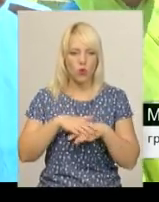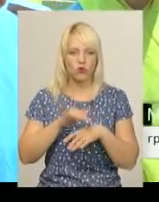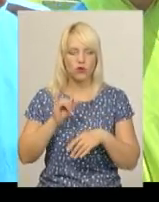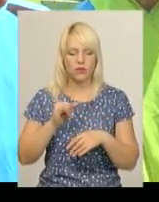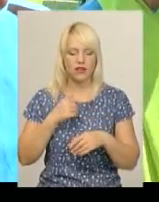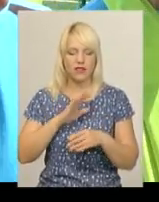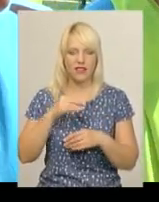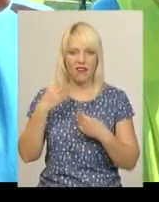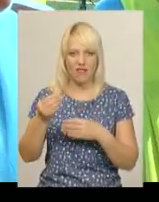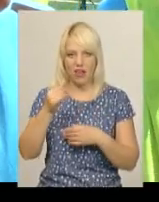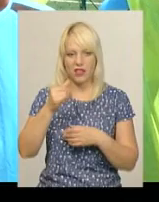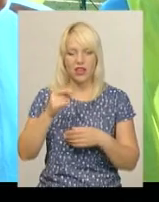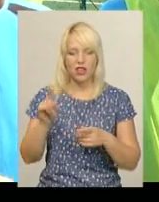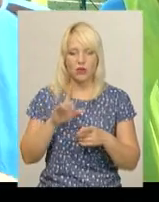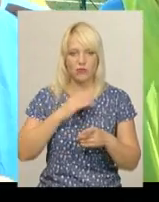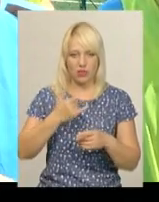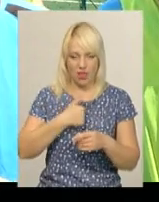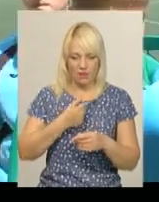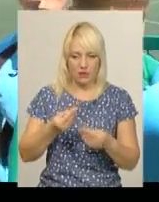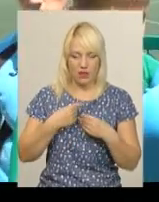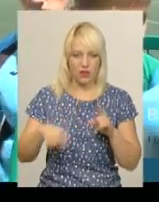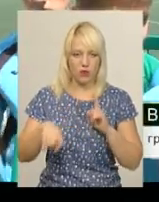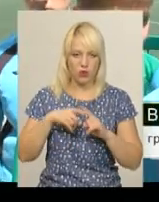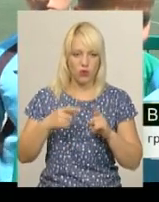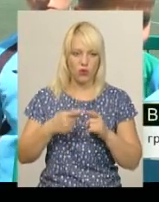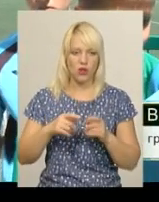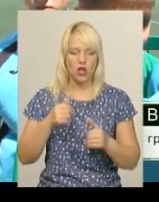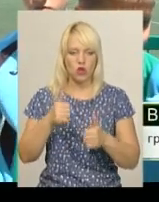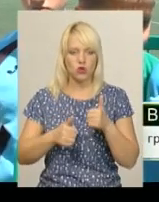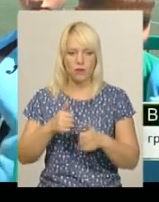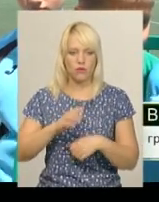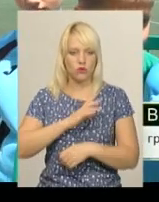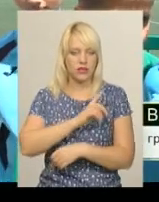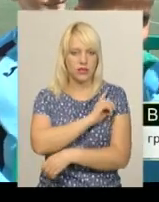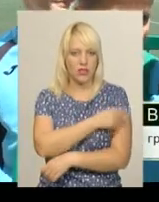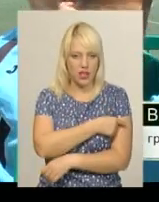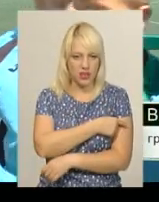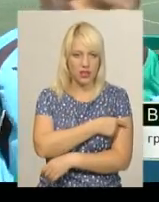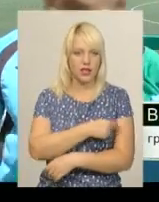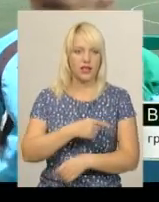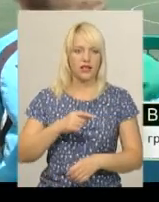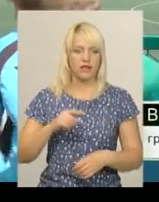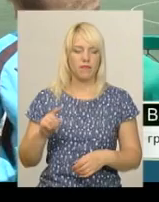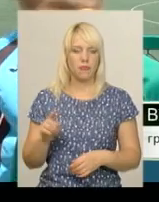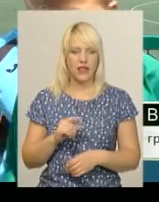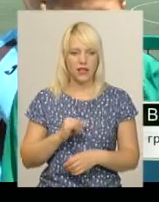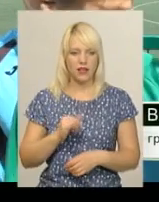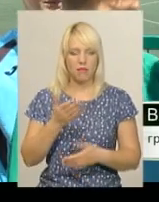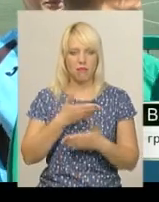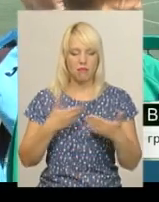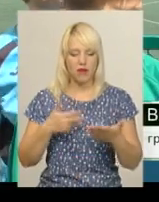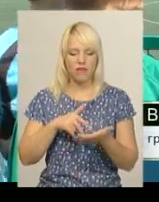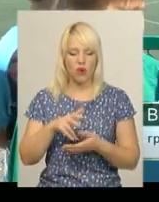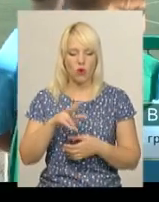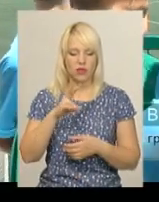грали дуже плотненько з гравцями і виграли. Суперник був дуже сильний і ми виходили на